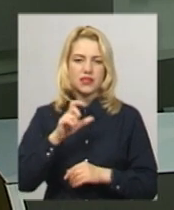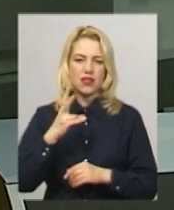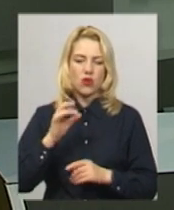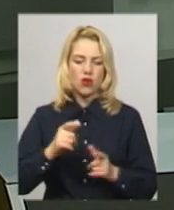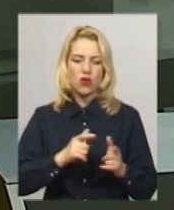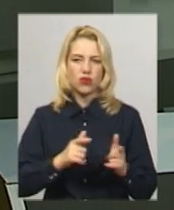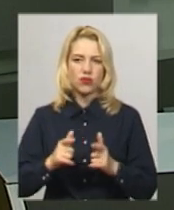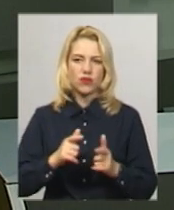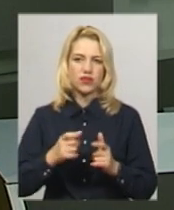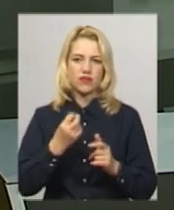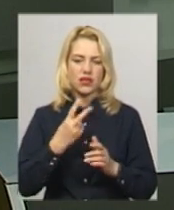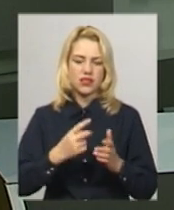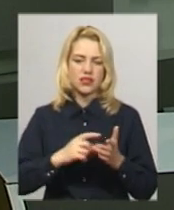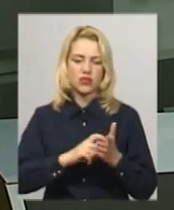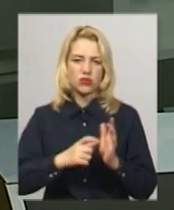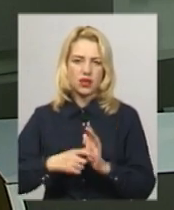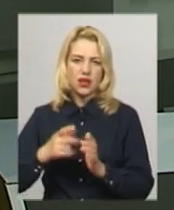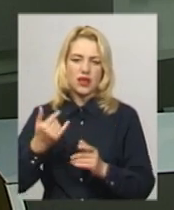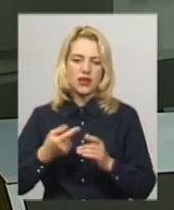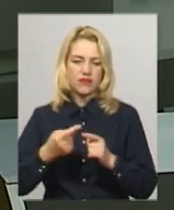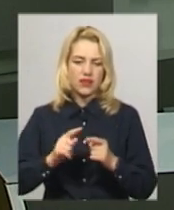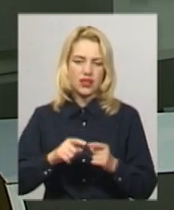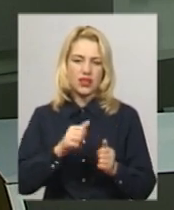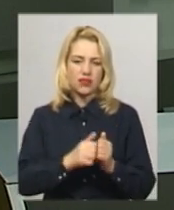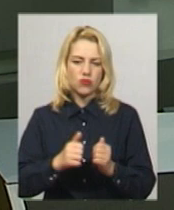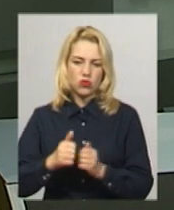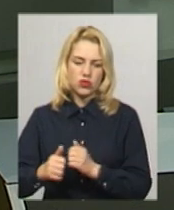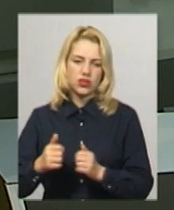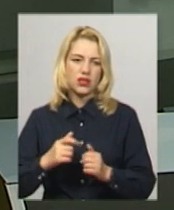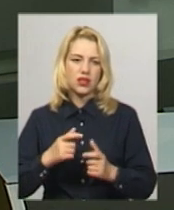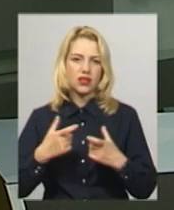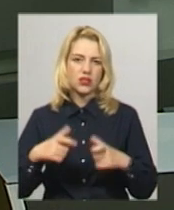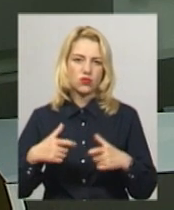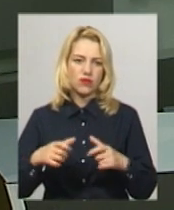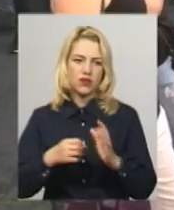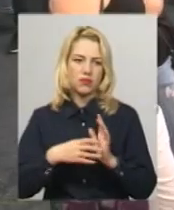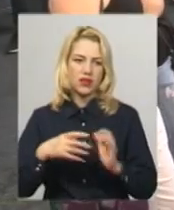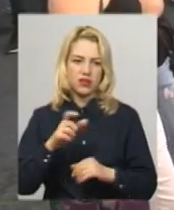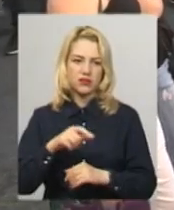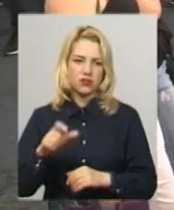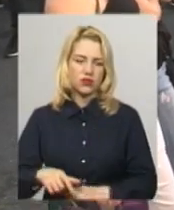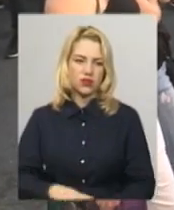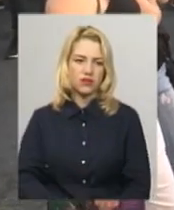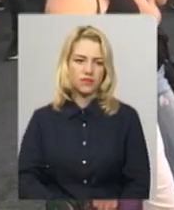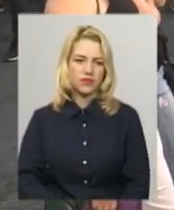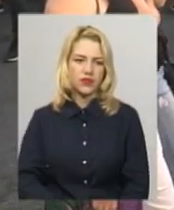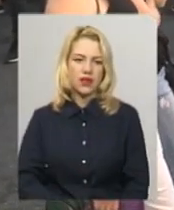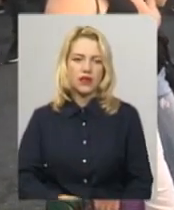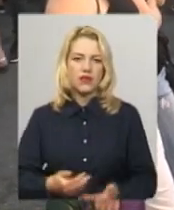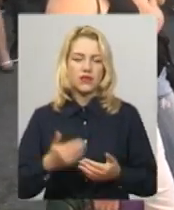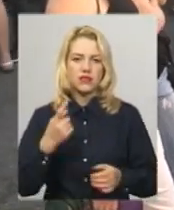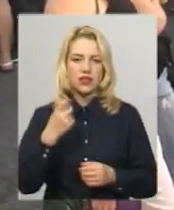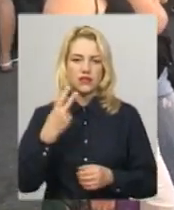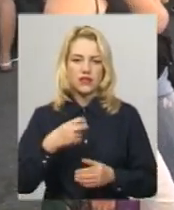підготували 12 аудиторій. У кожній з них тестували 15 абітурієнтів. Від 120